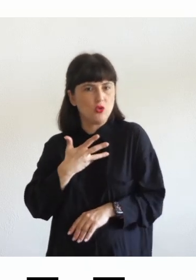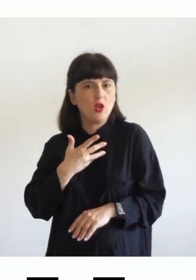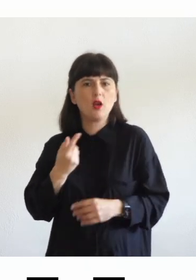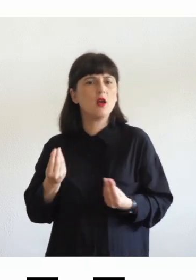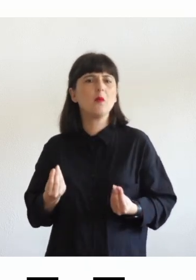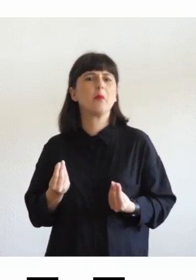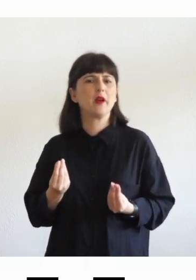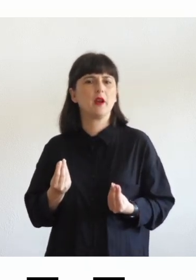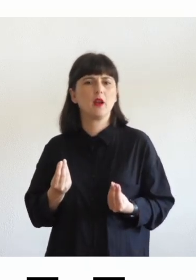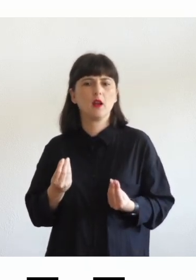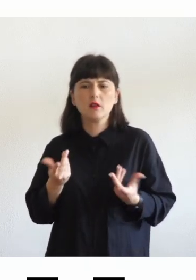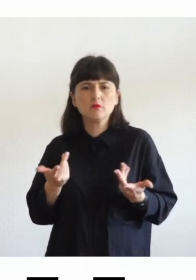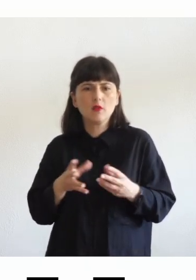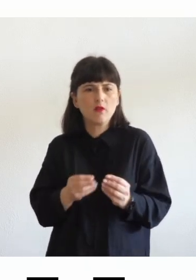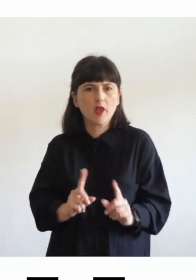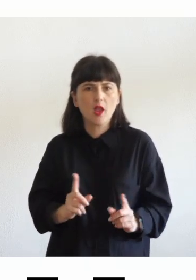questa